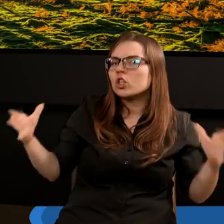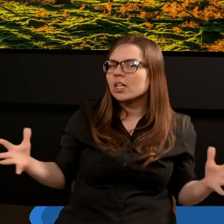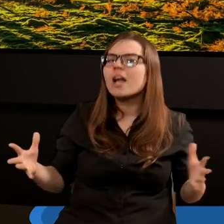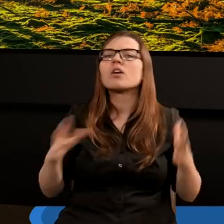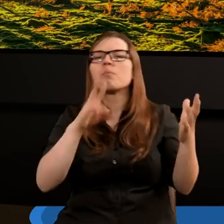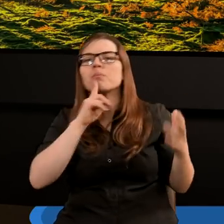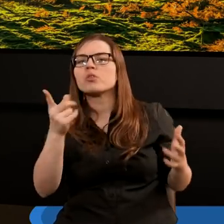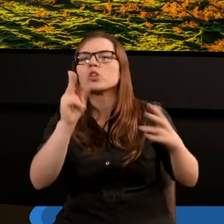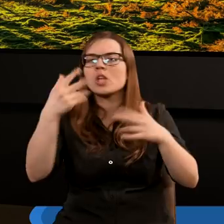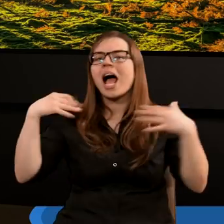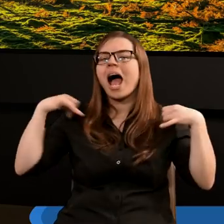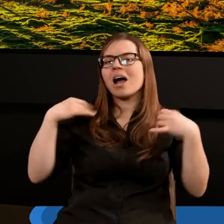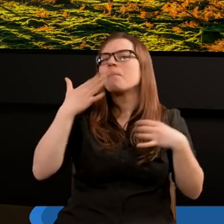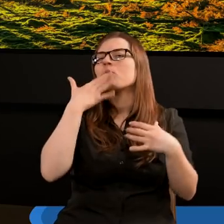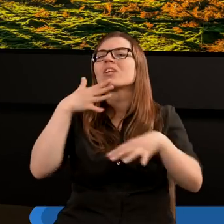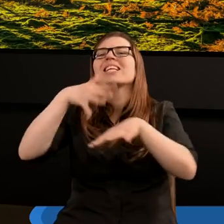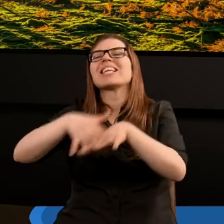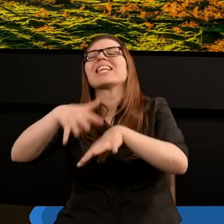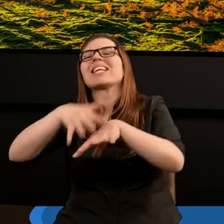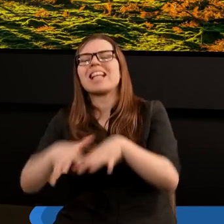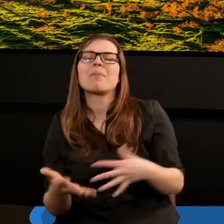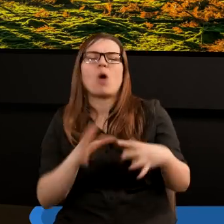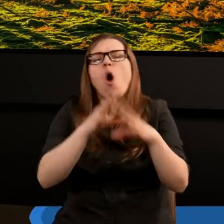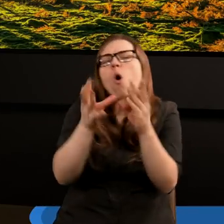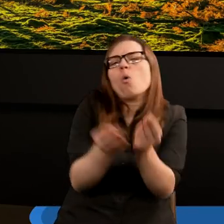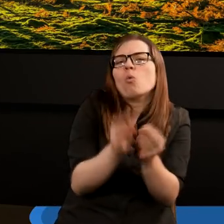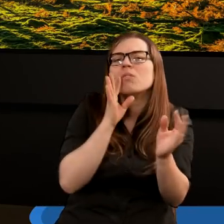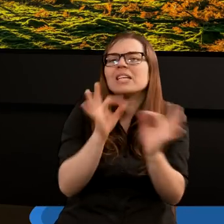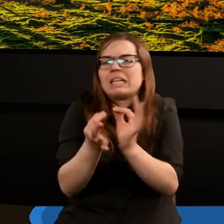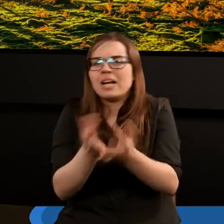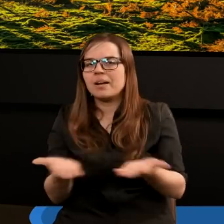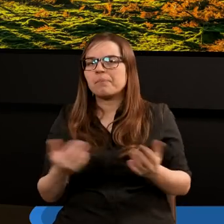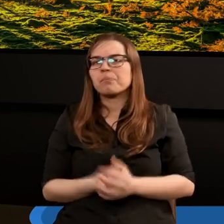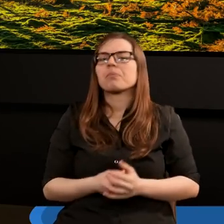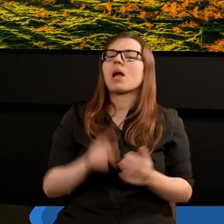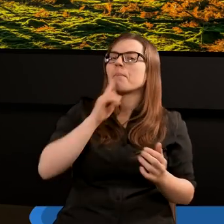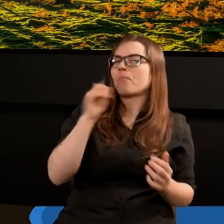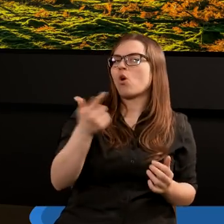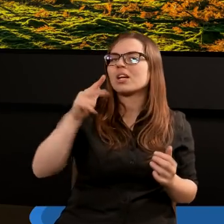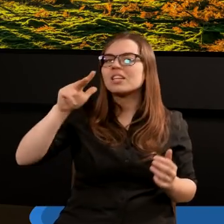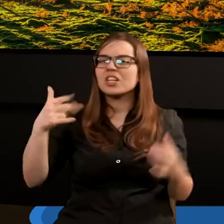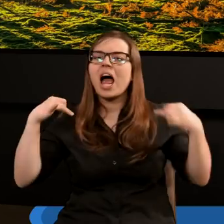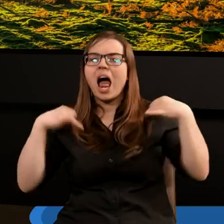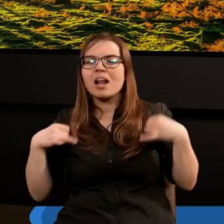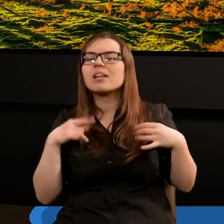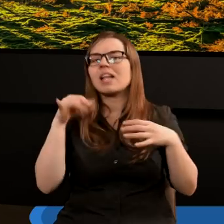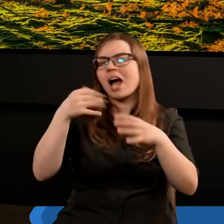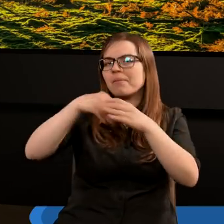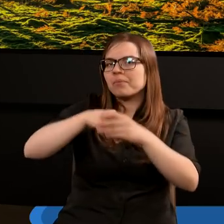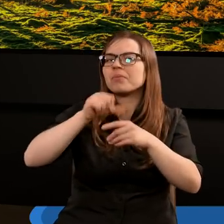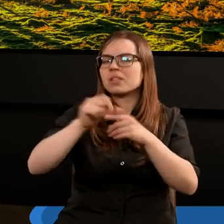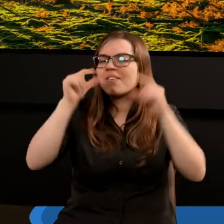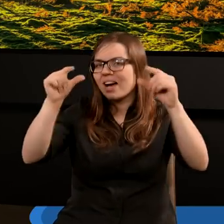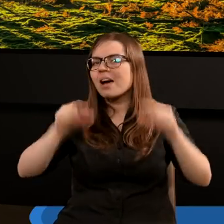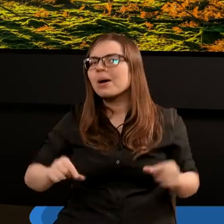Poselstwo drugiego anioła mówi o systemie, ogólnie. Natomiast poselstwo trzeciego anioła, za chwilkę przeczytamy